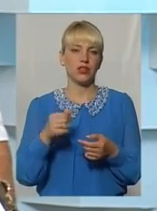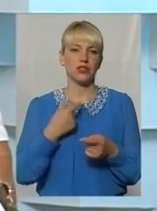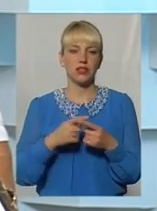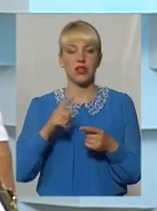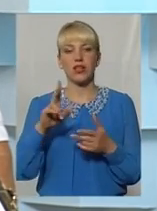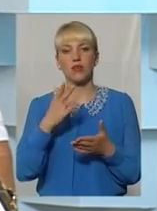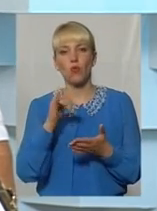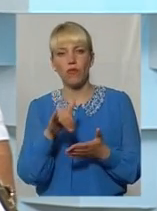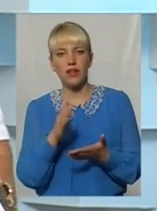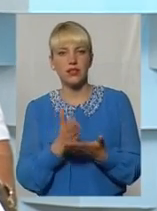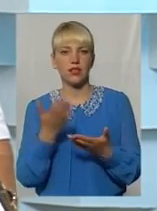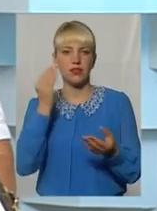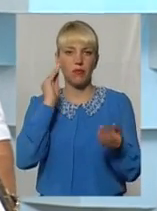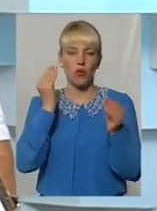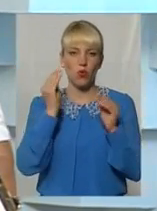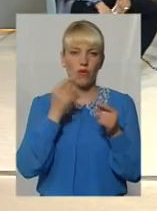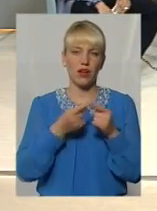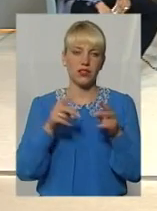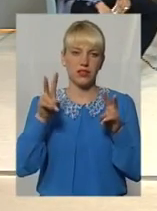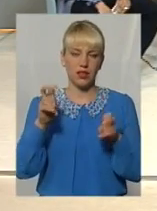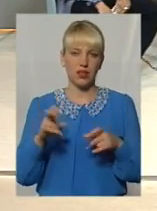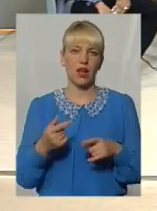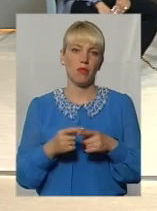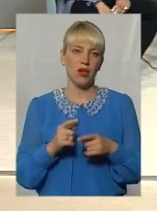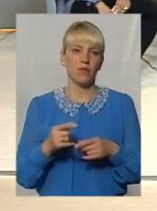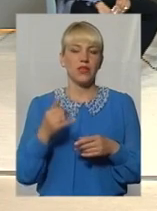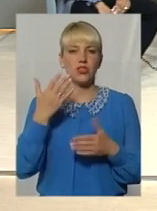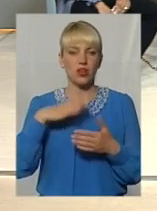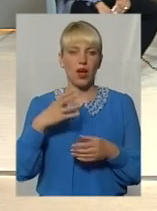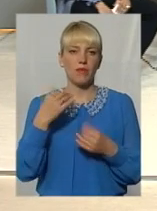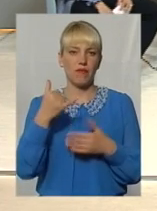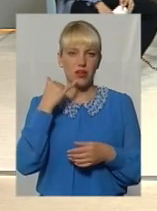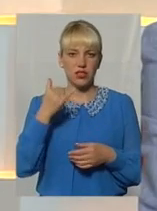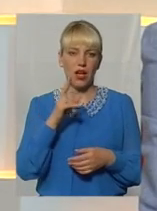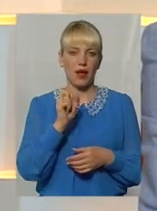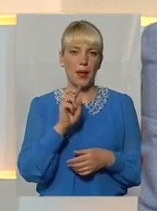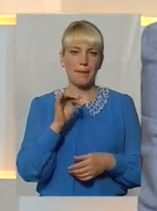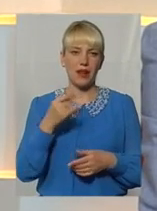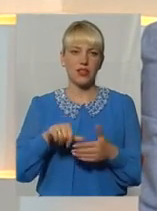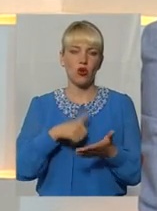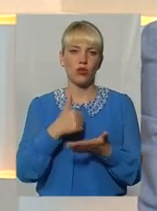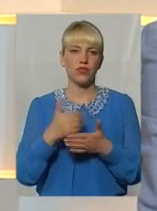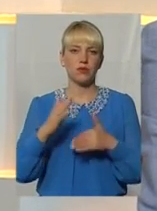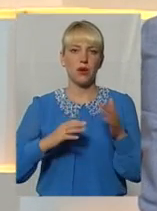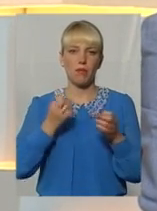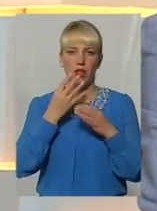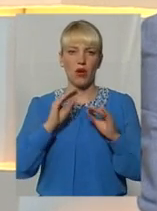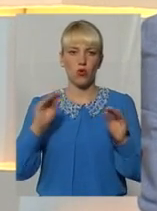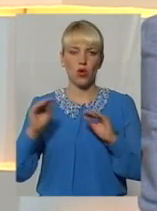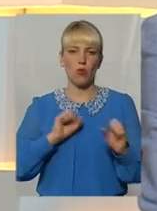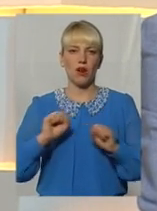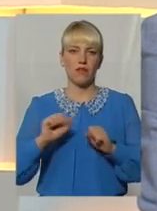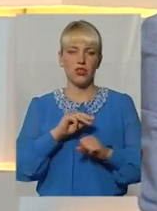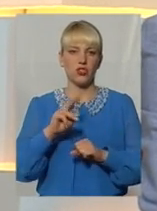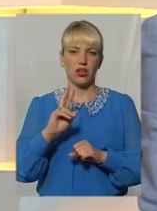чекаємо на ваші телефонні дзвінки. У нас сьогодні у студії Василь Нарцисович Кабальський, головний спеціаліст відділу благоустрою управління житлово-комунального